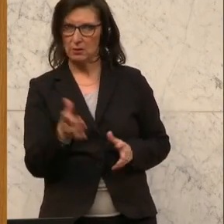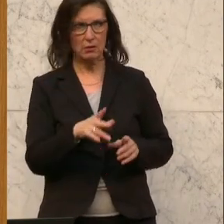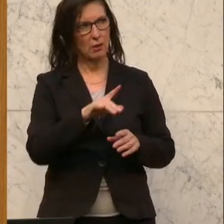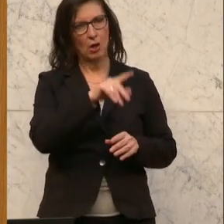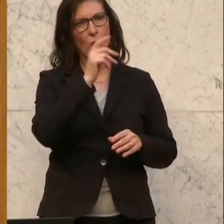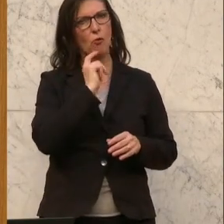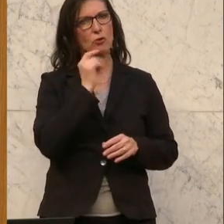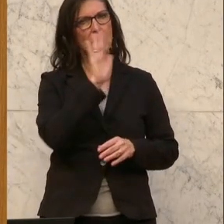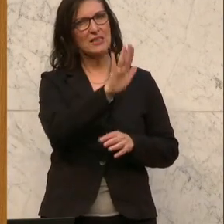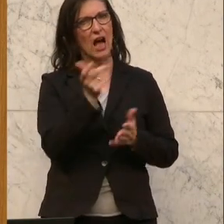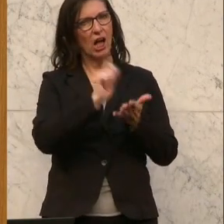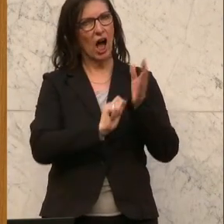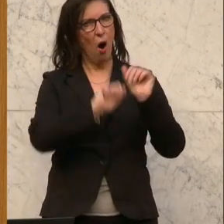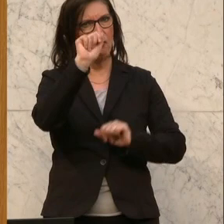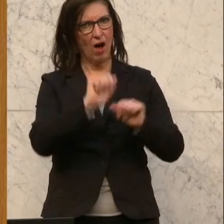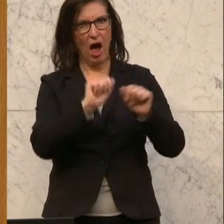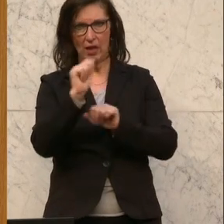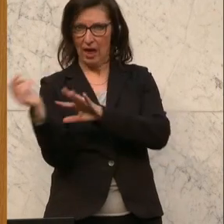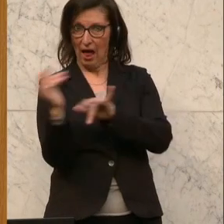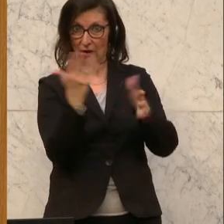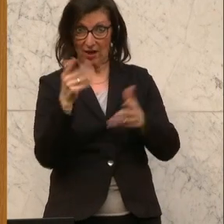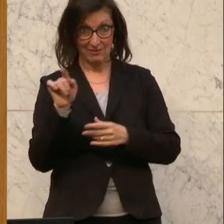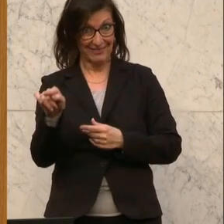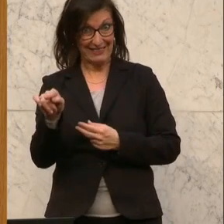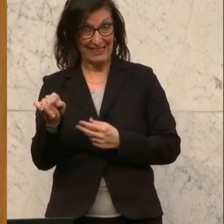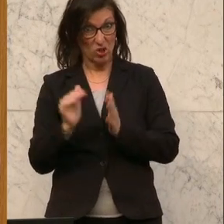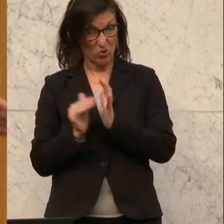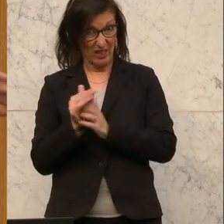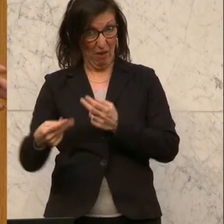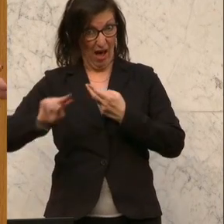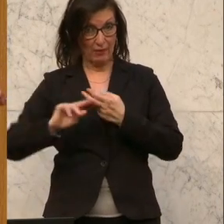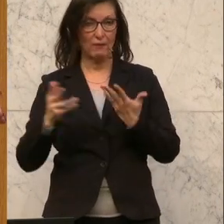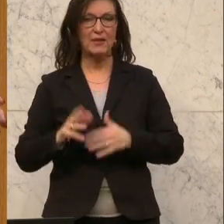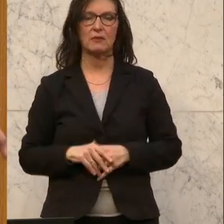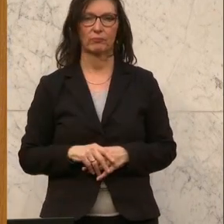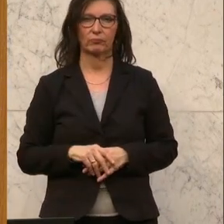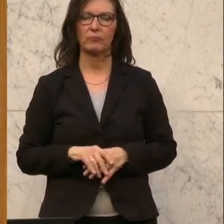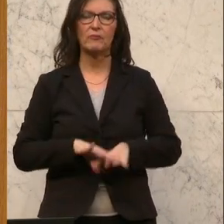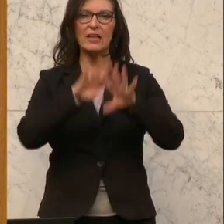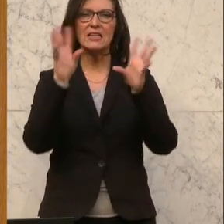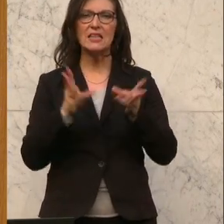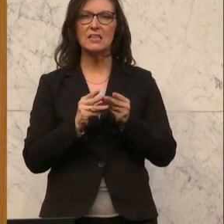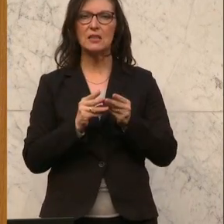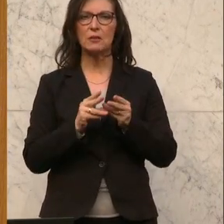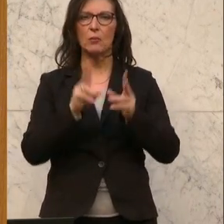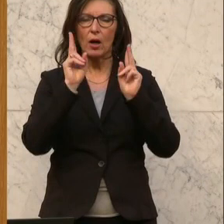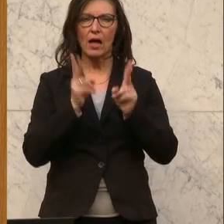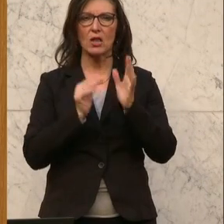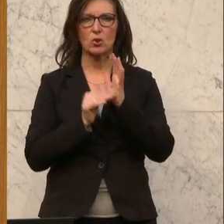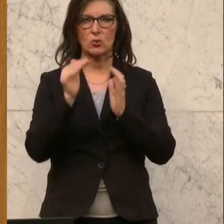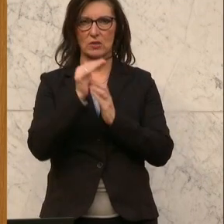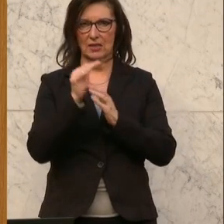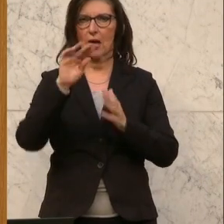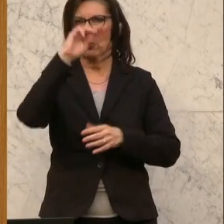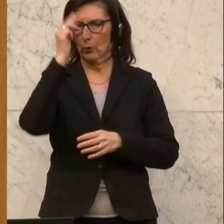Konsumenten einschätzt. Und die Antwort des Programmes war, ich zitiere, Insgesamt können KI-basierende Systeme das